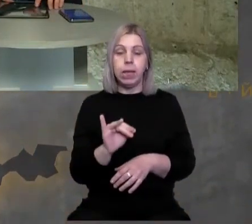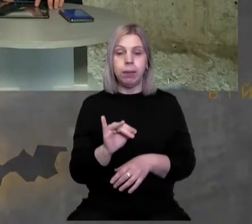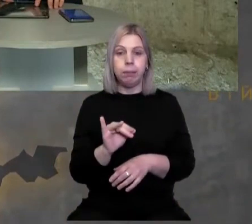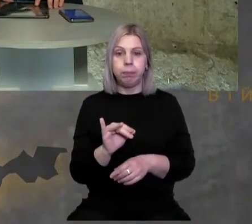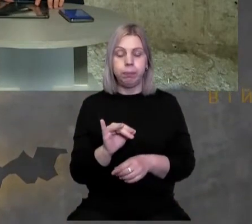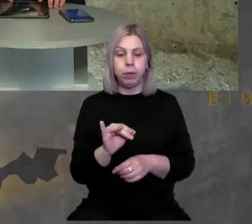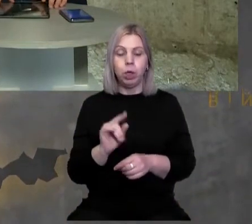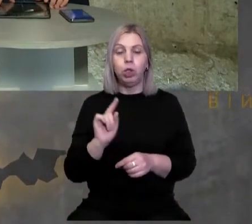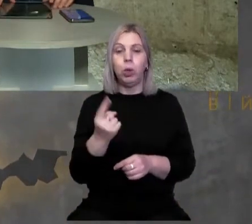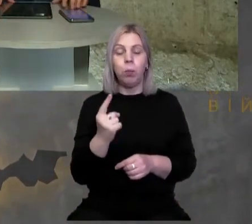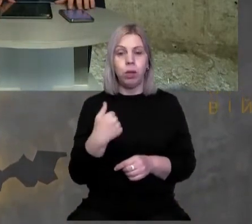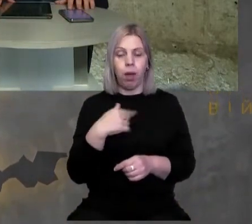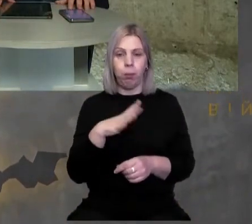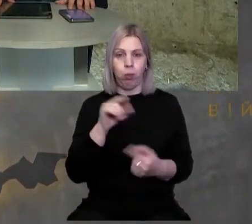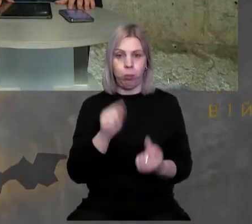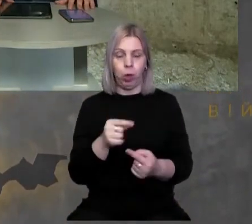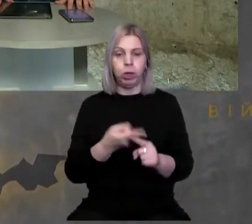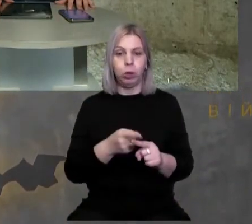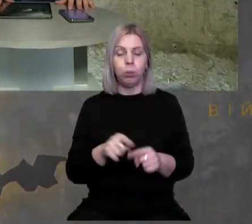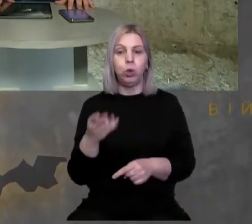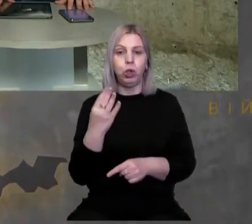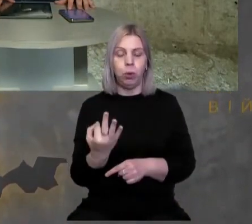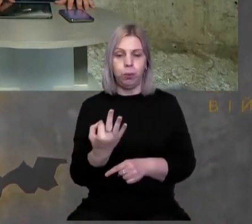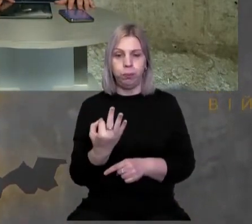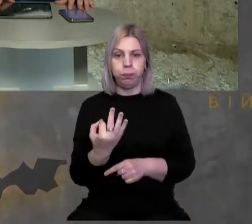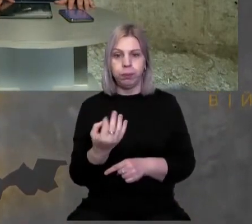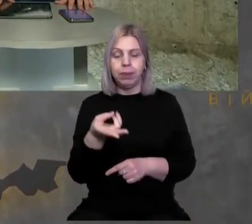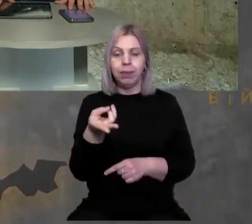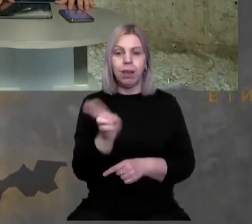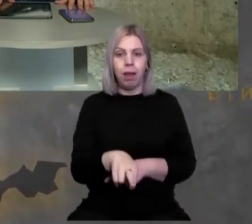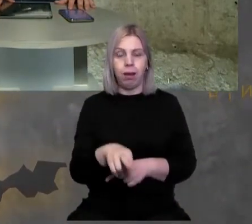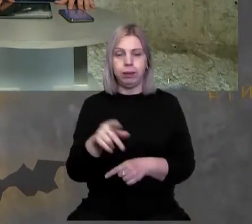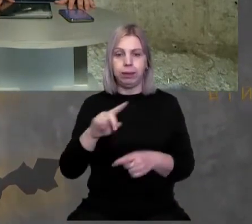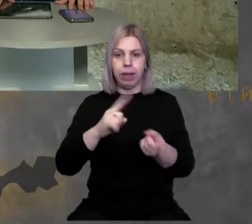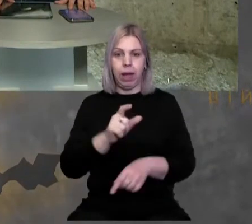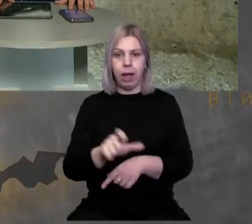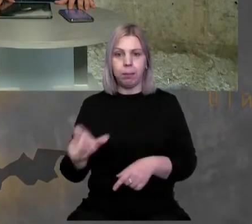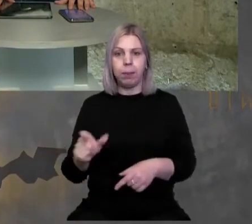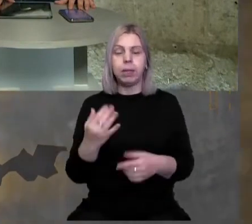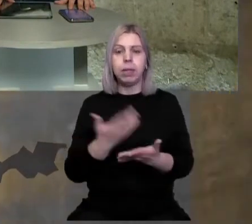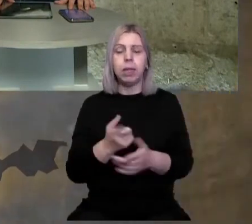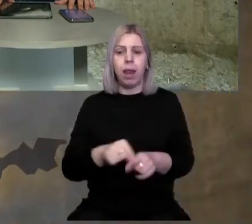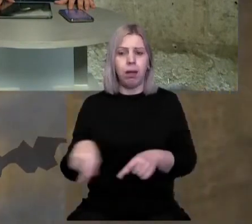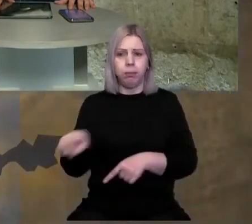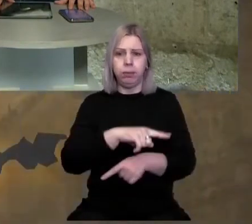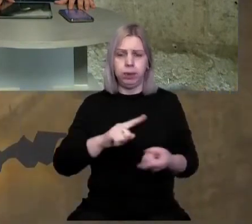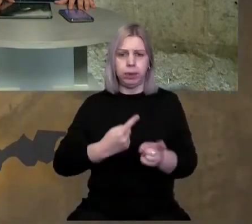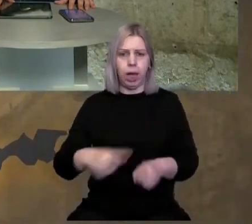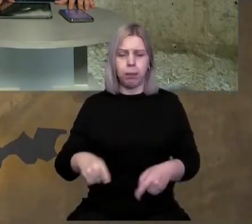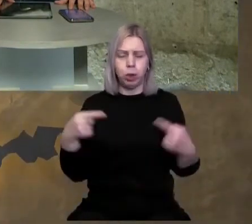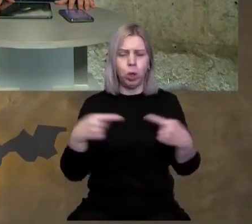чому я був проти? Тому що для закарпатців, для корінницьких мешканців